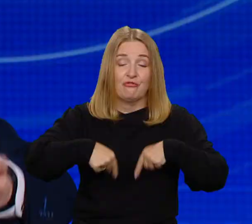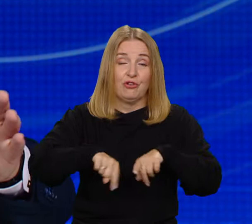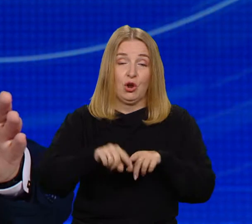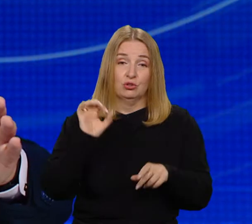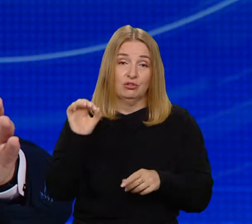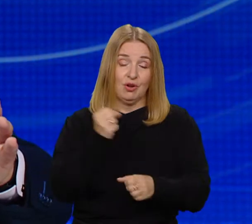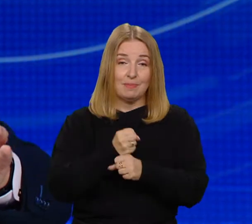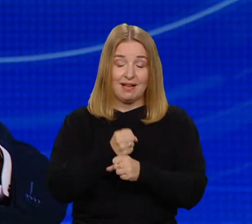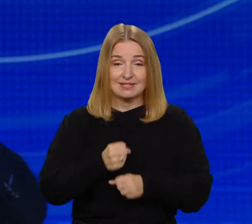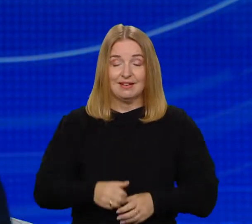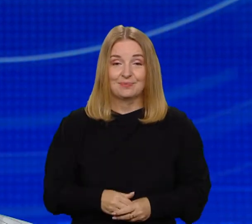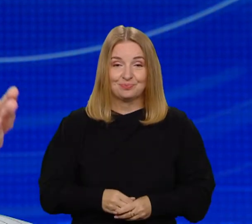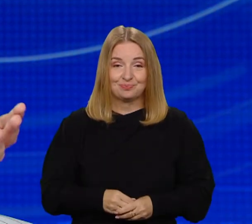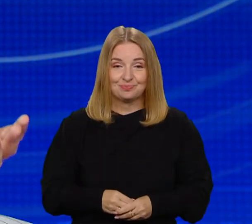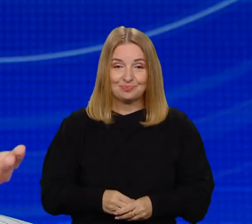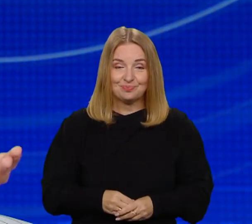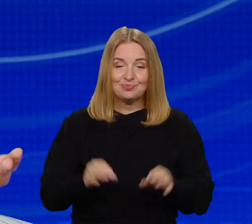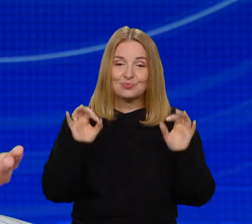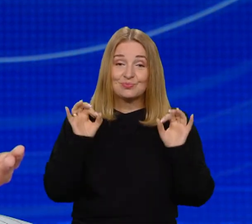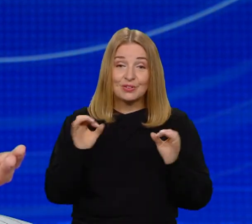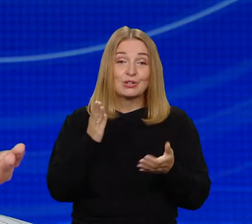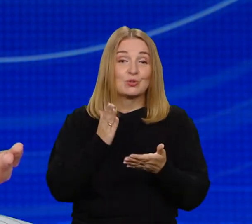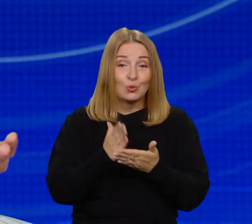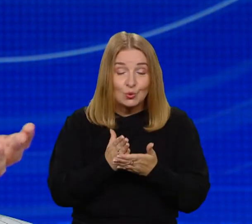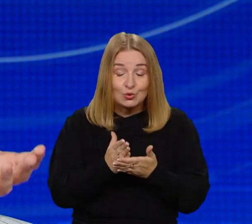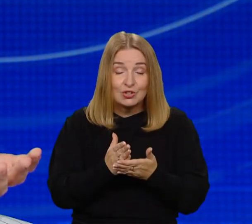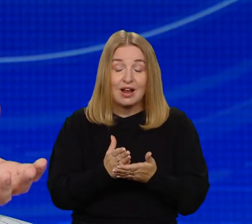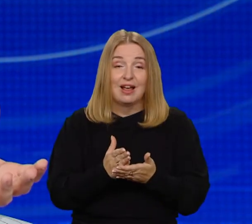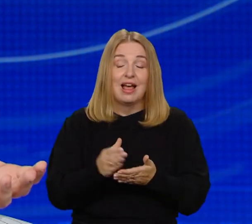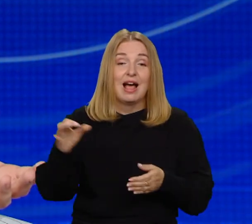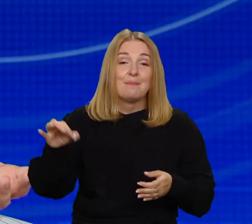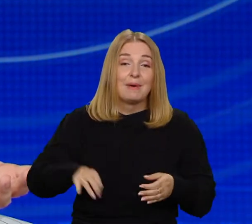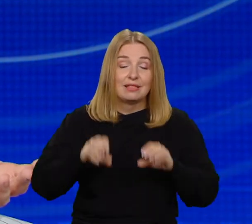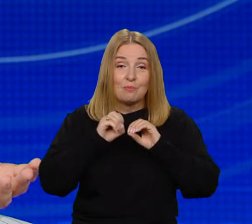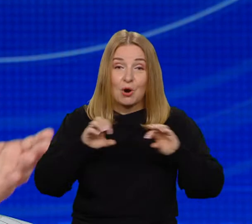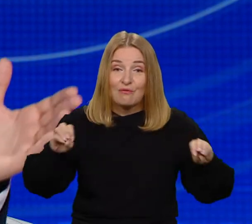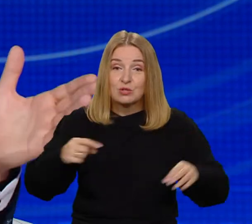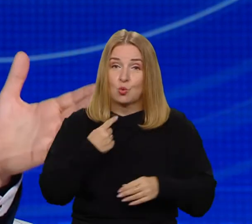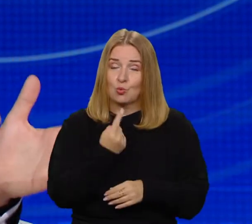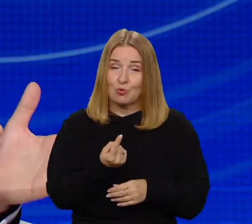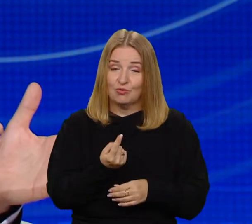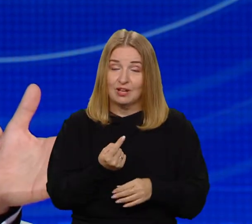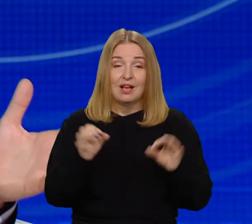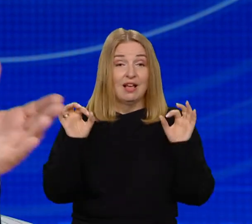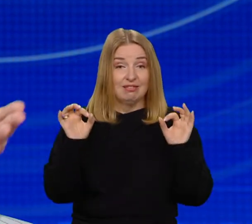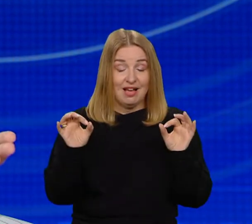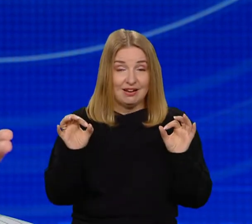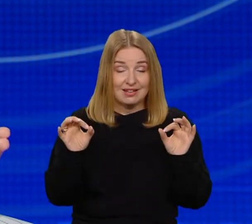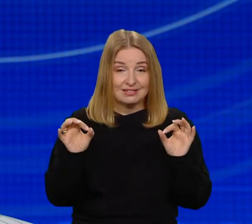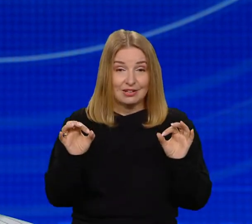ten sposób Pan Profesor płynnie przyszedł do triady, która stanowi drugi człon tytułu naszej debaty. Człowiek,